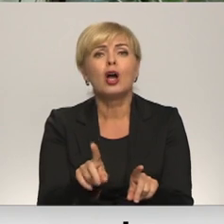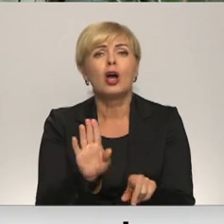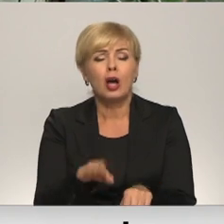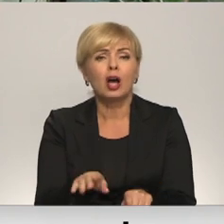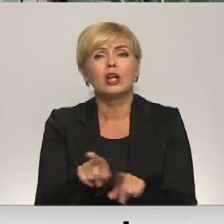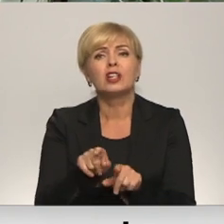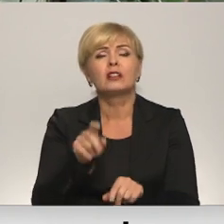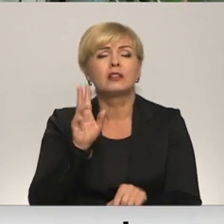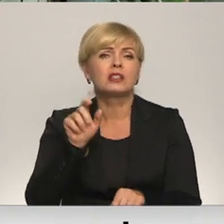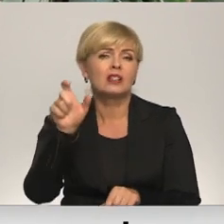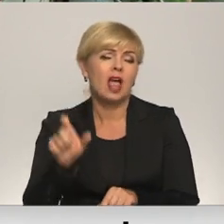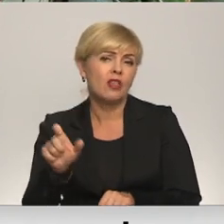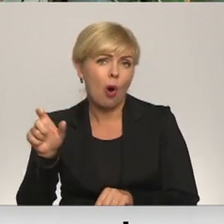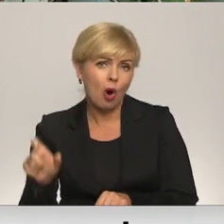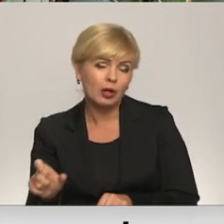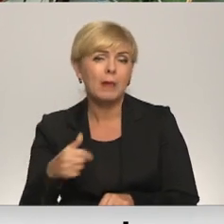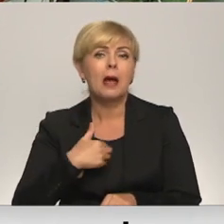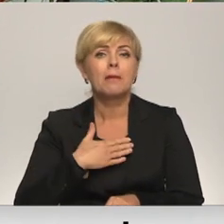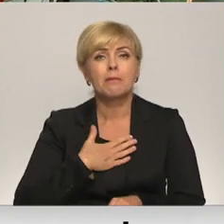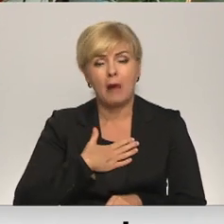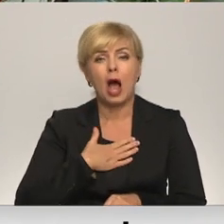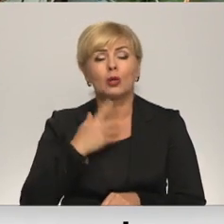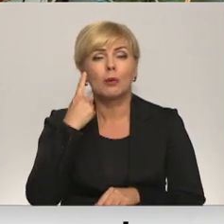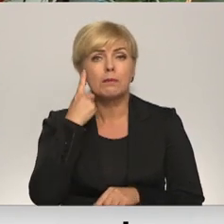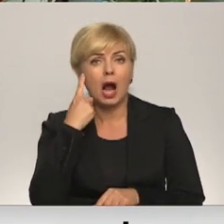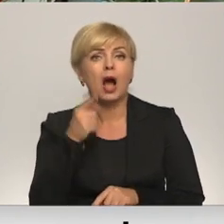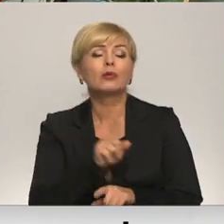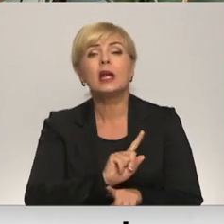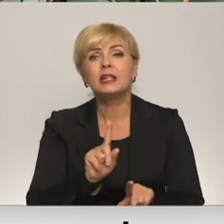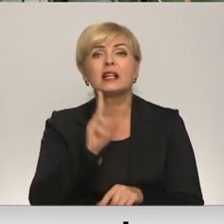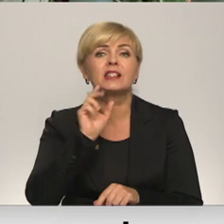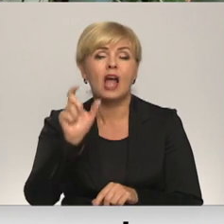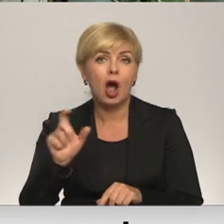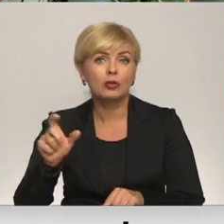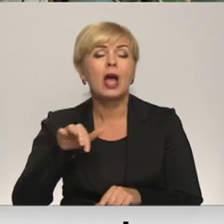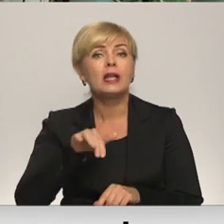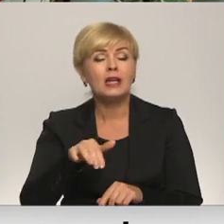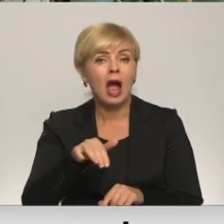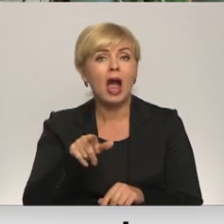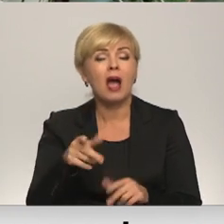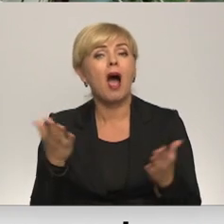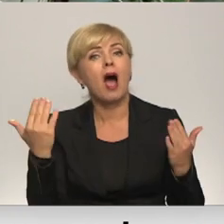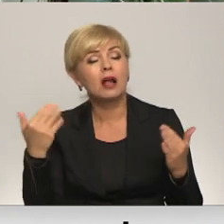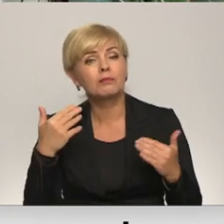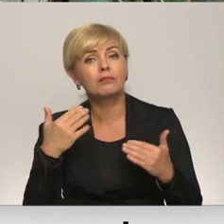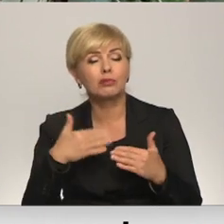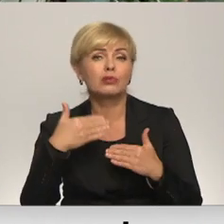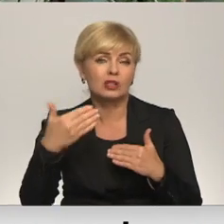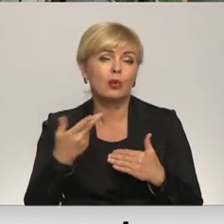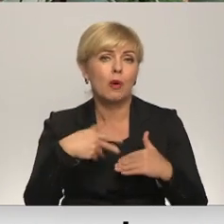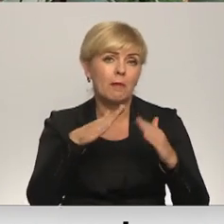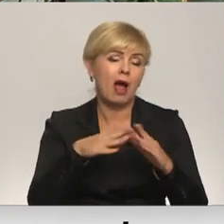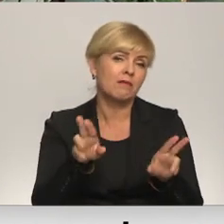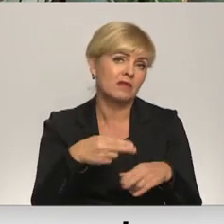senioriem. Tāpēc, ka manuprāt, ir senioriem jāiet ārpus no mājas, nav jāpaliek vieniem.